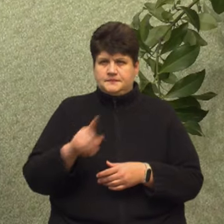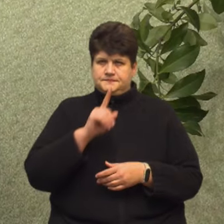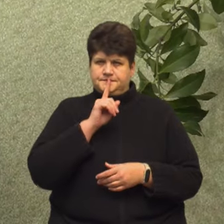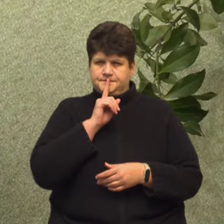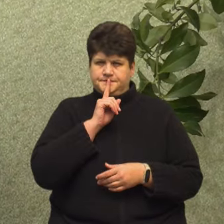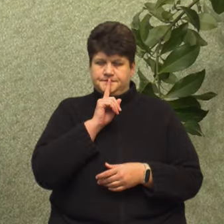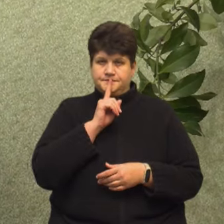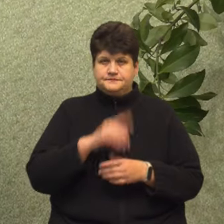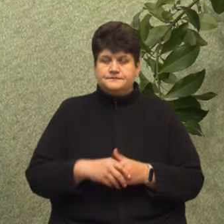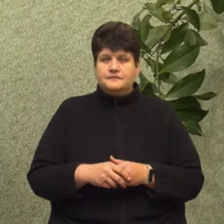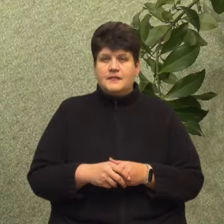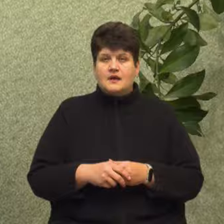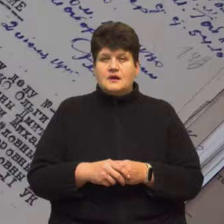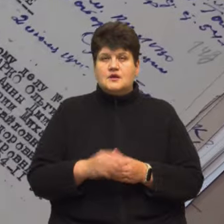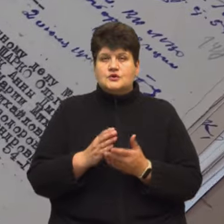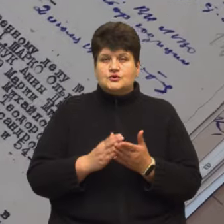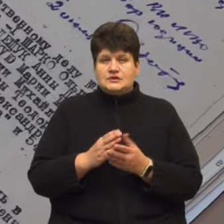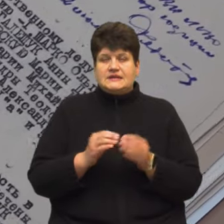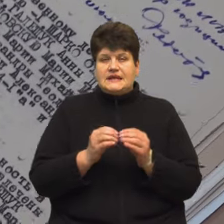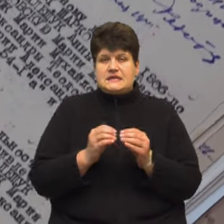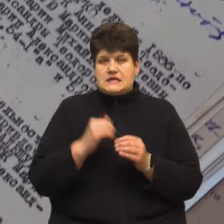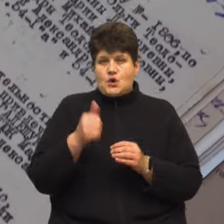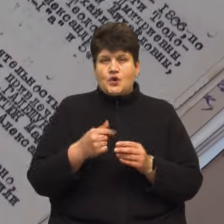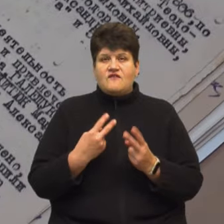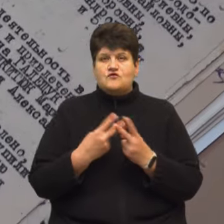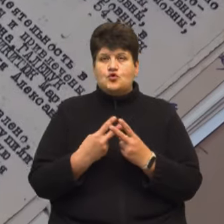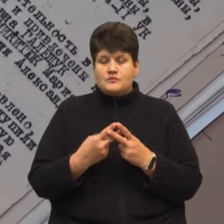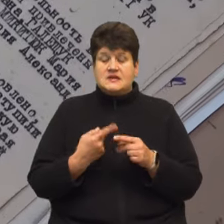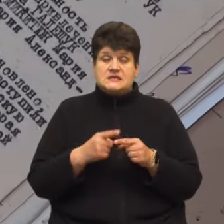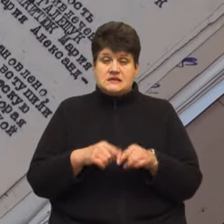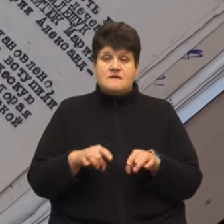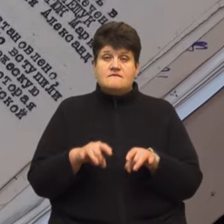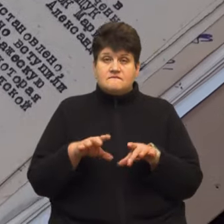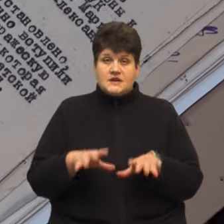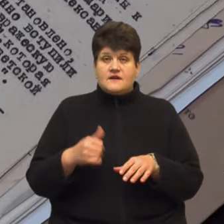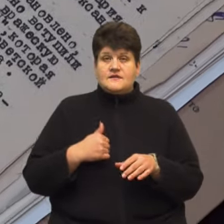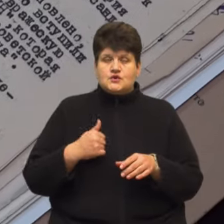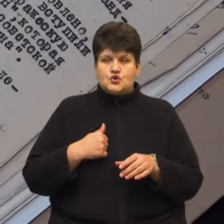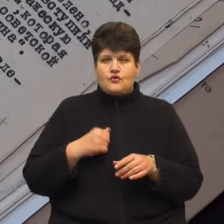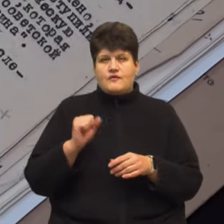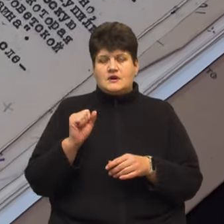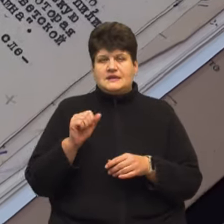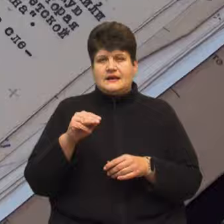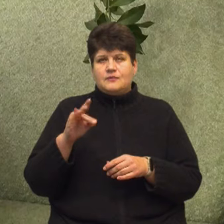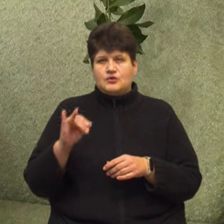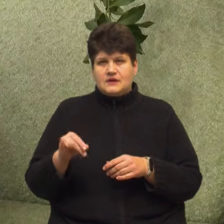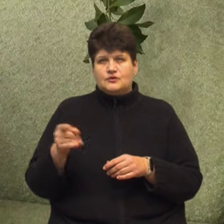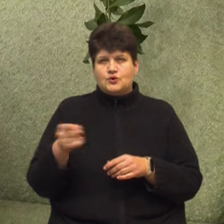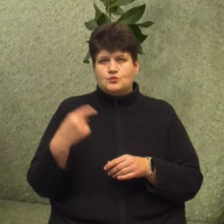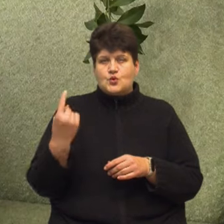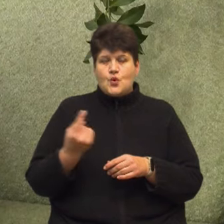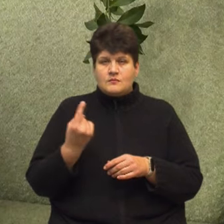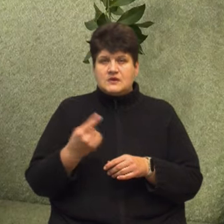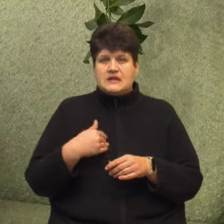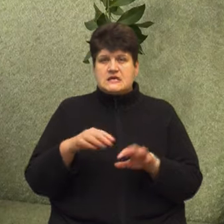Мені присудилися 10 років в тюрмі. Це вирок військового трибуналу НКВД Тернопільської області. Нас